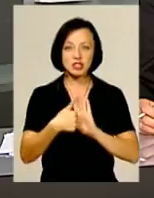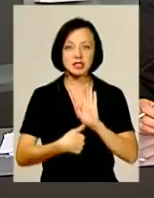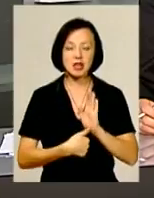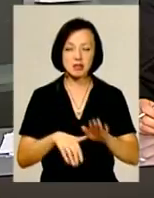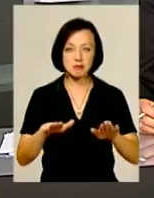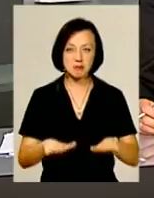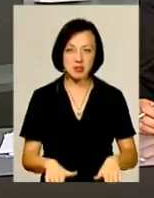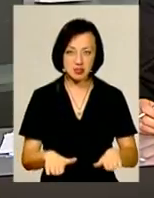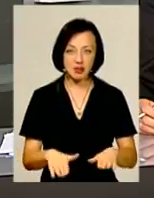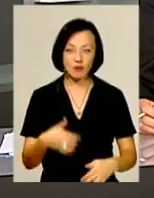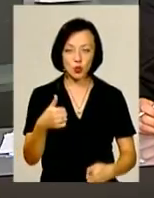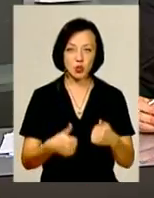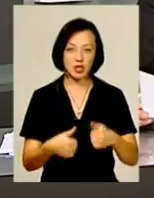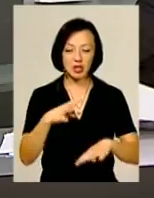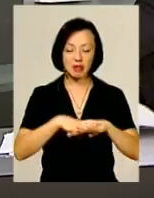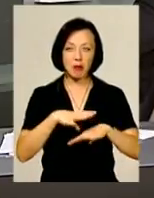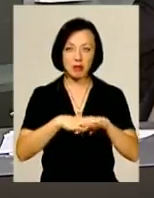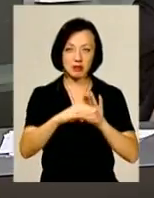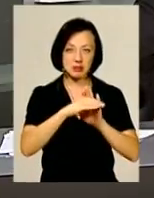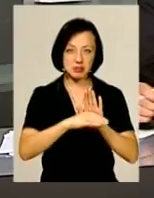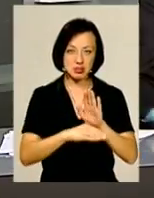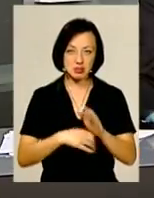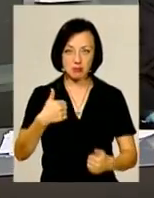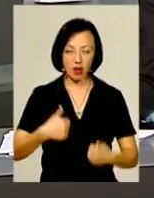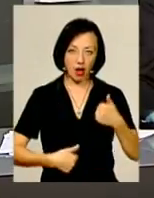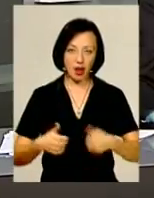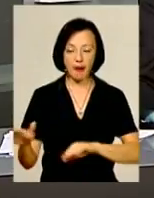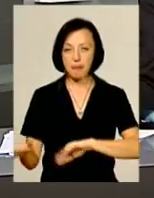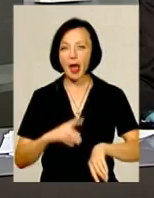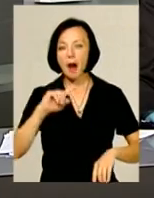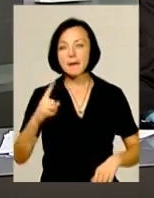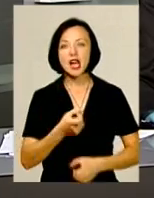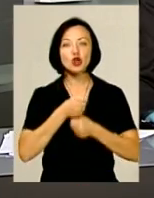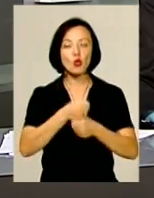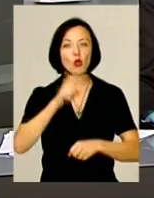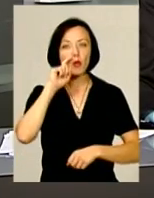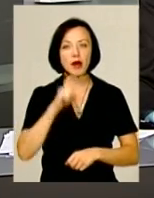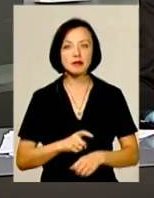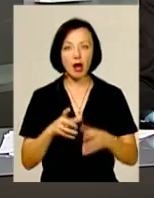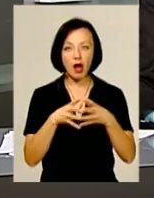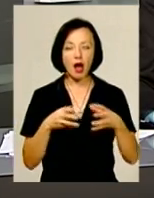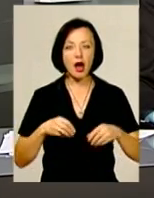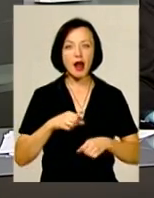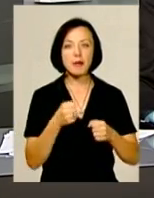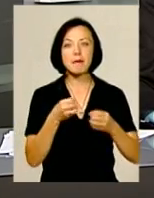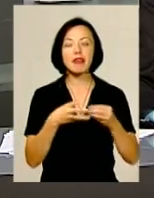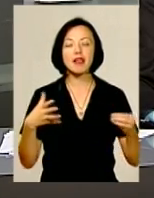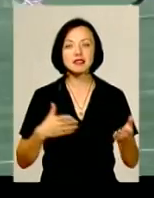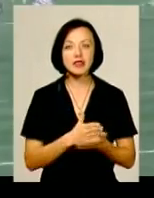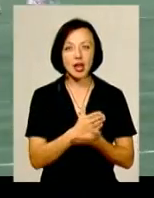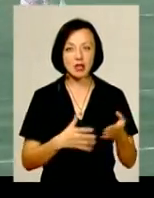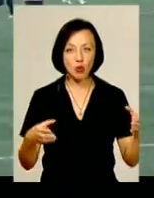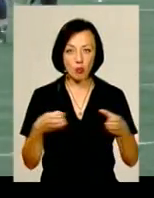-й позиції у турнірній таблиці змагань. Перший кубок України із регбі-15 серед ветеранських команд